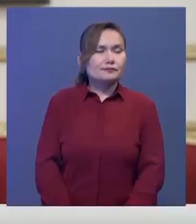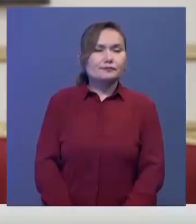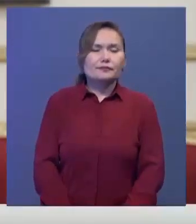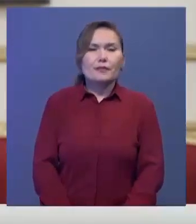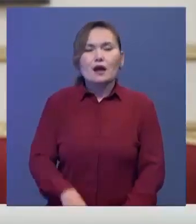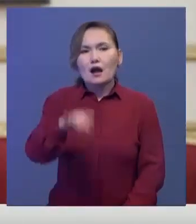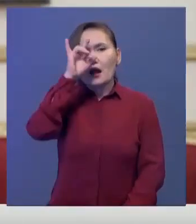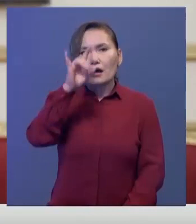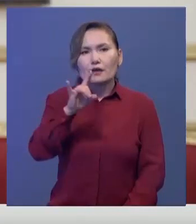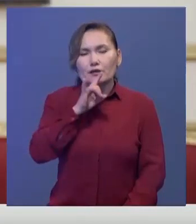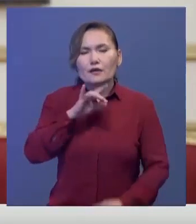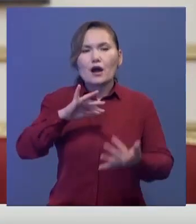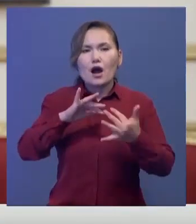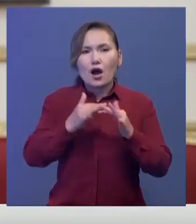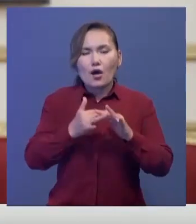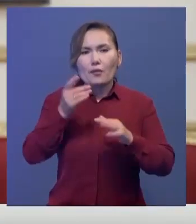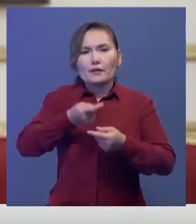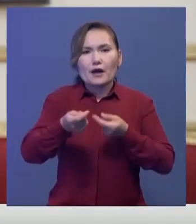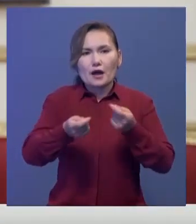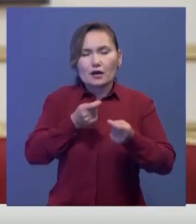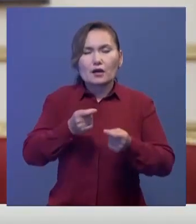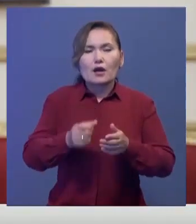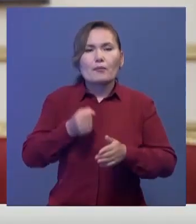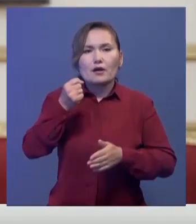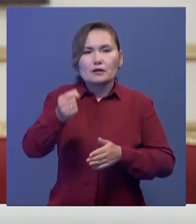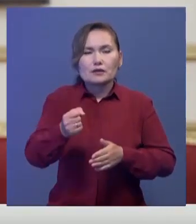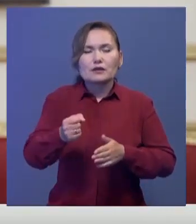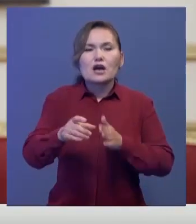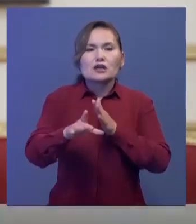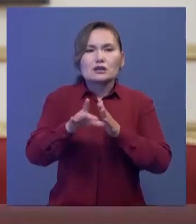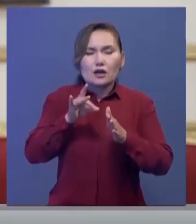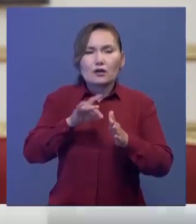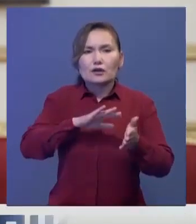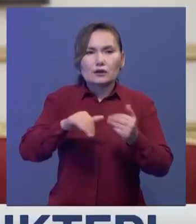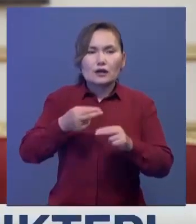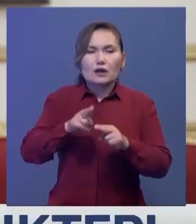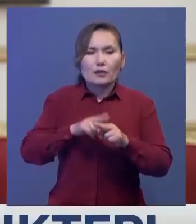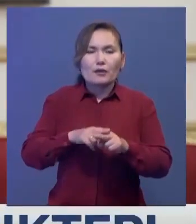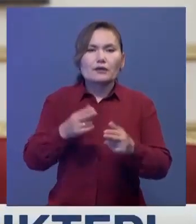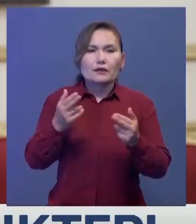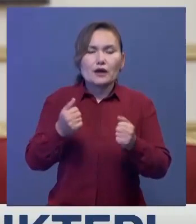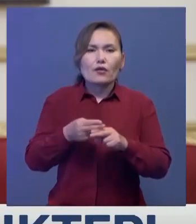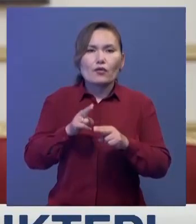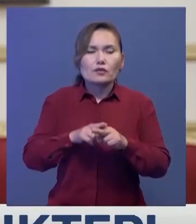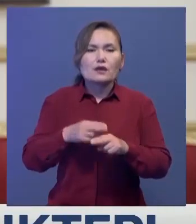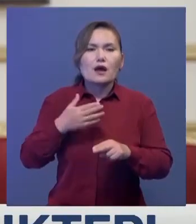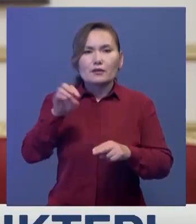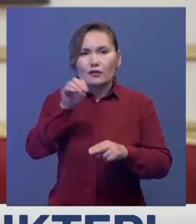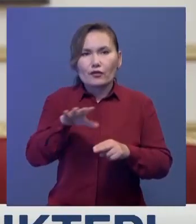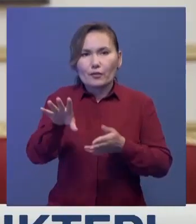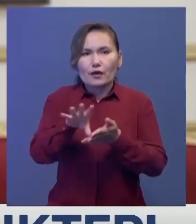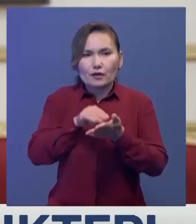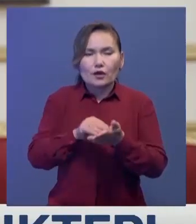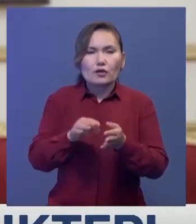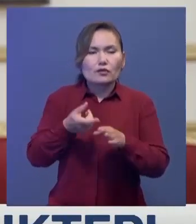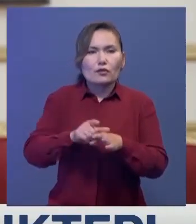Қазақстанда ауыл әкімдерінің сайлау өткененген екі елдің мәрлері кездесіп тәжірбе алмасы, құбақ болар етті бөлі. Бұл